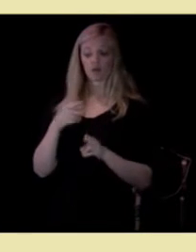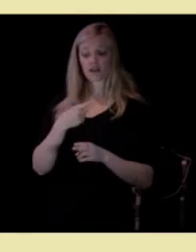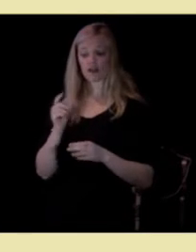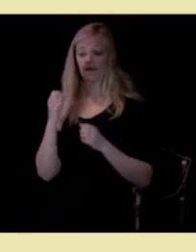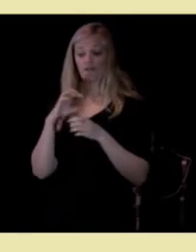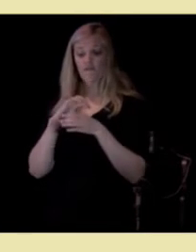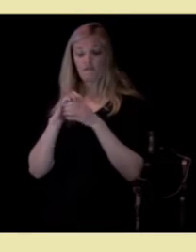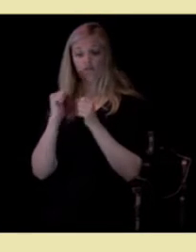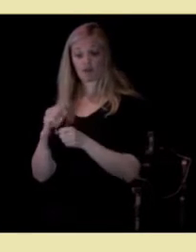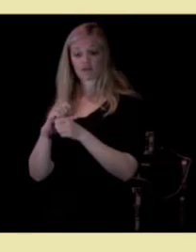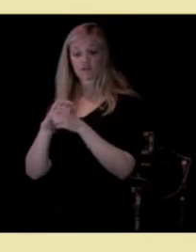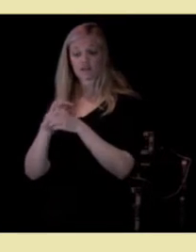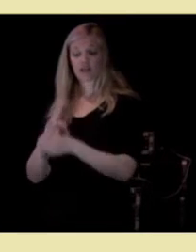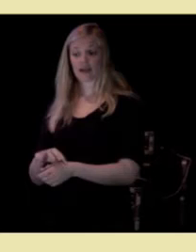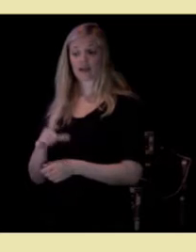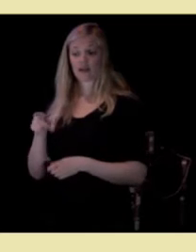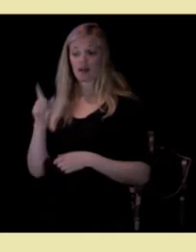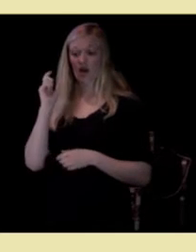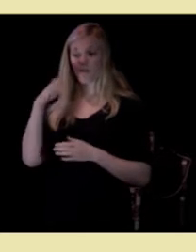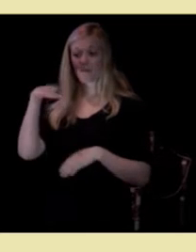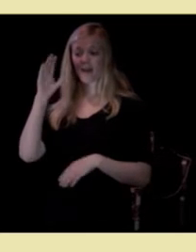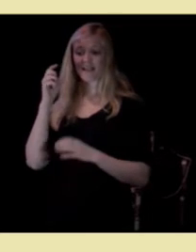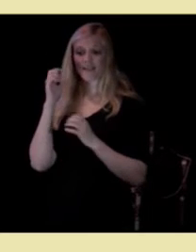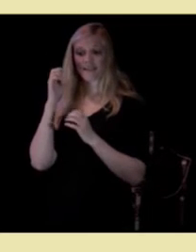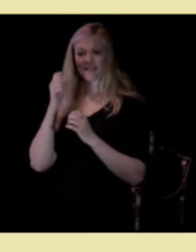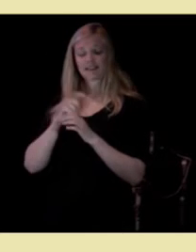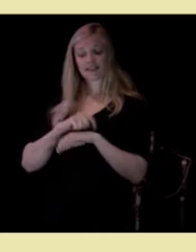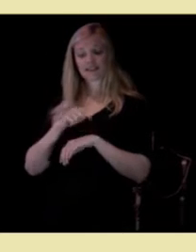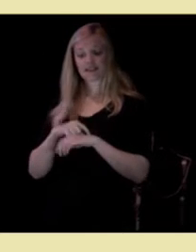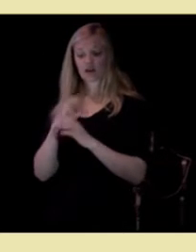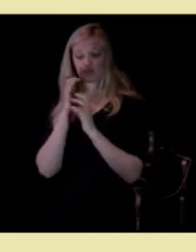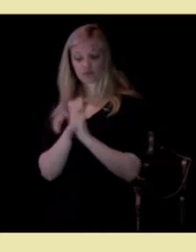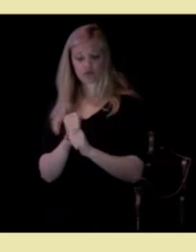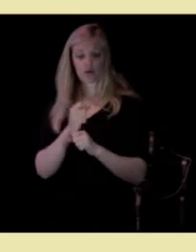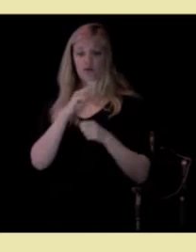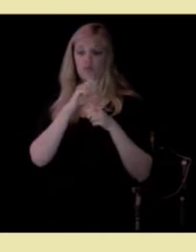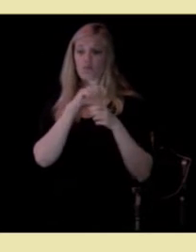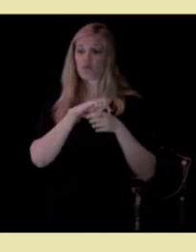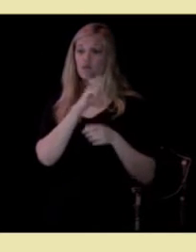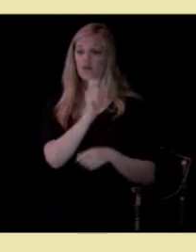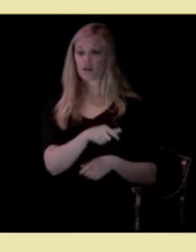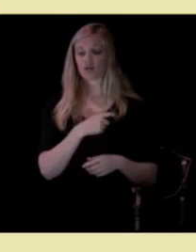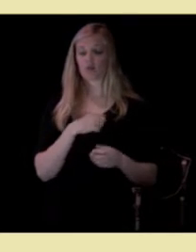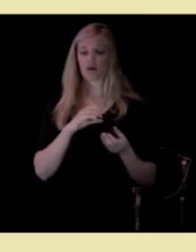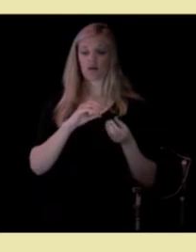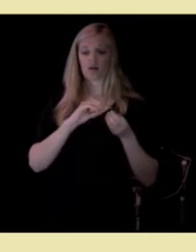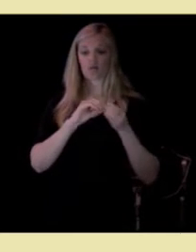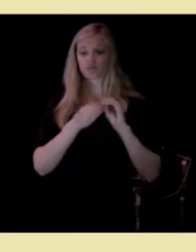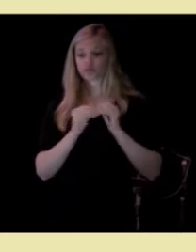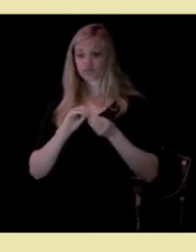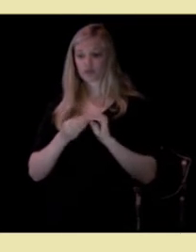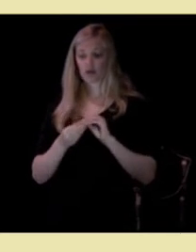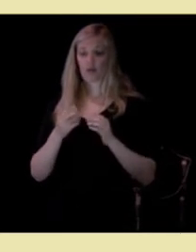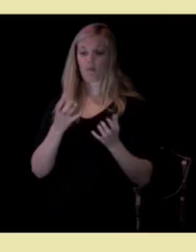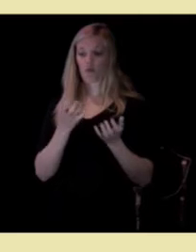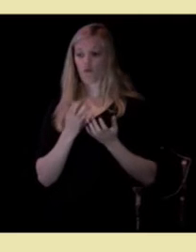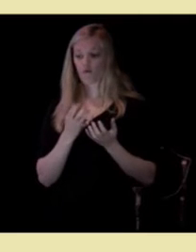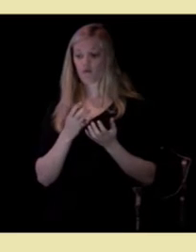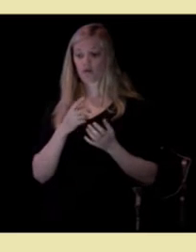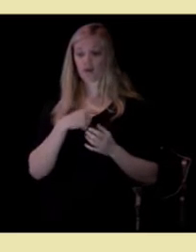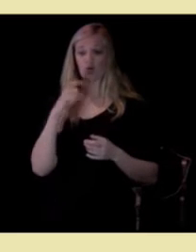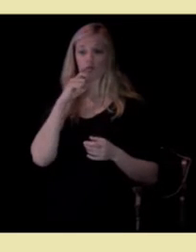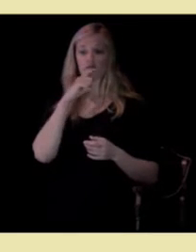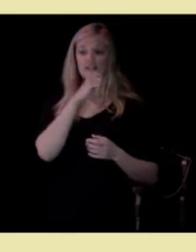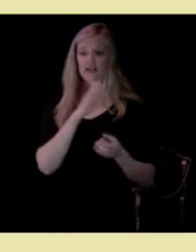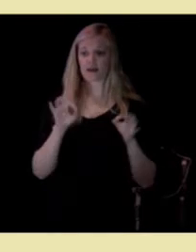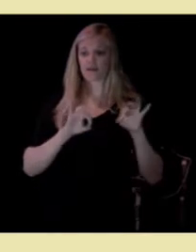får man mer tid til å konsentrere seg om brukere som har de sammensatte behov og de kompliserte medisinske